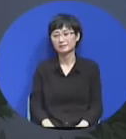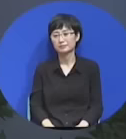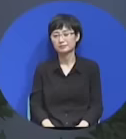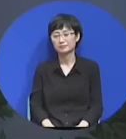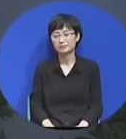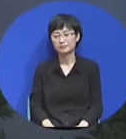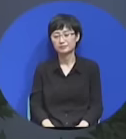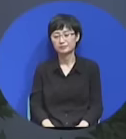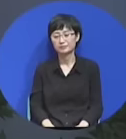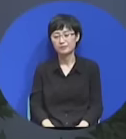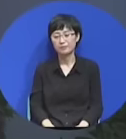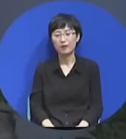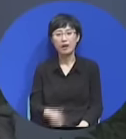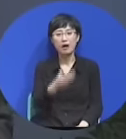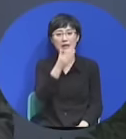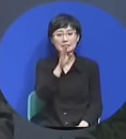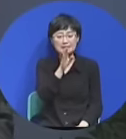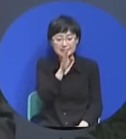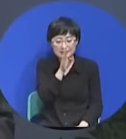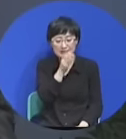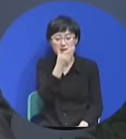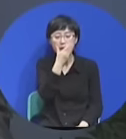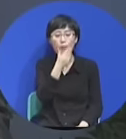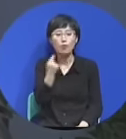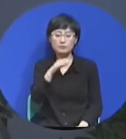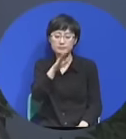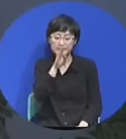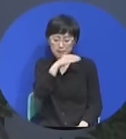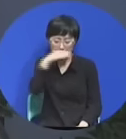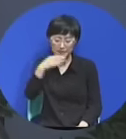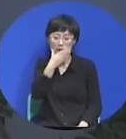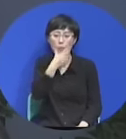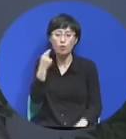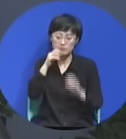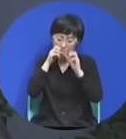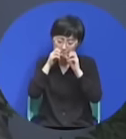그리고 정말로 복음 전하는 인물들 나오도록 기도 해야 되는 겁니다.